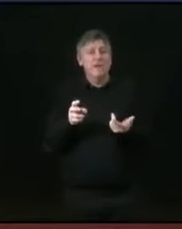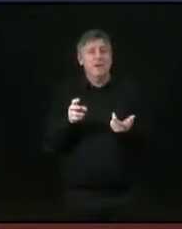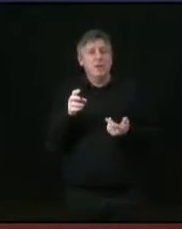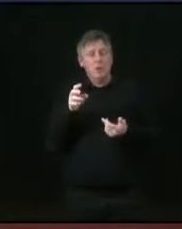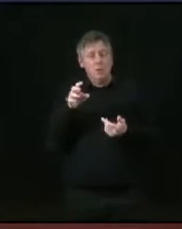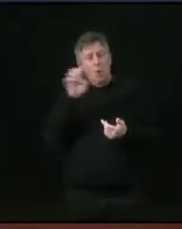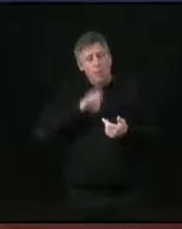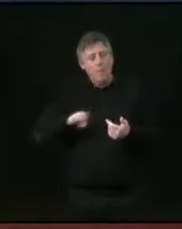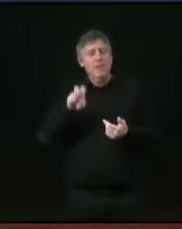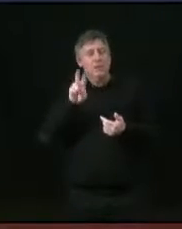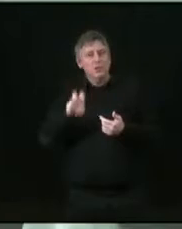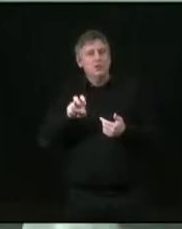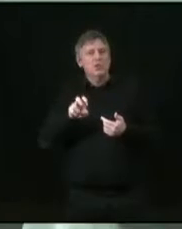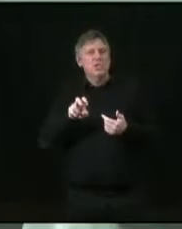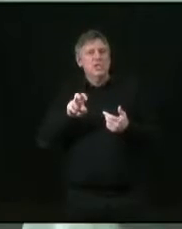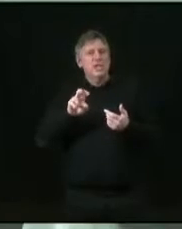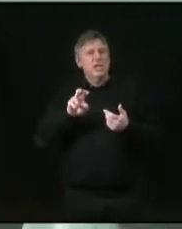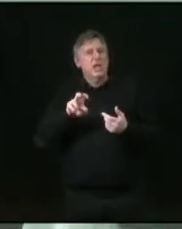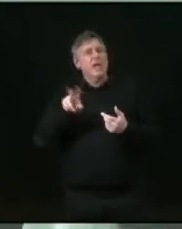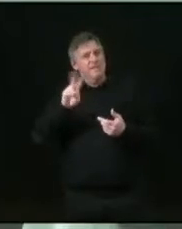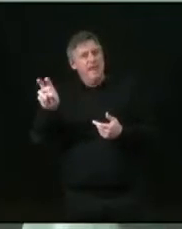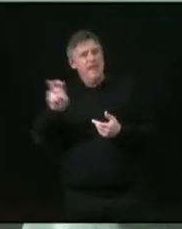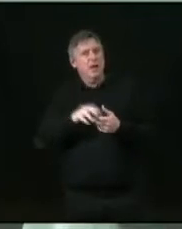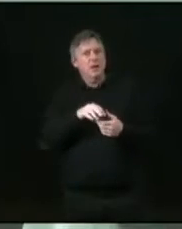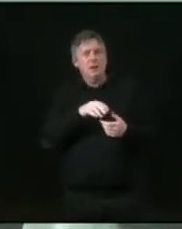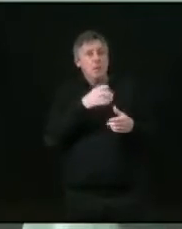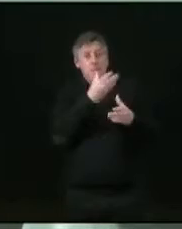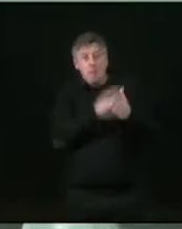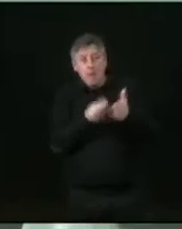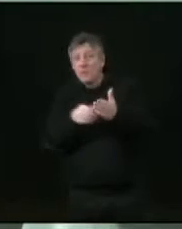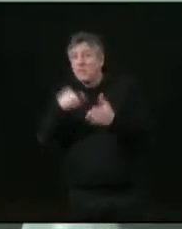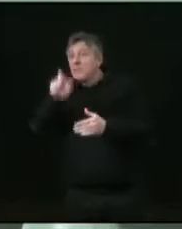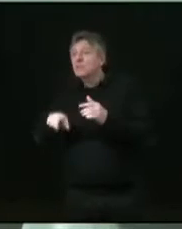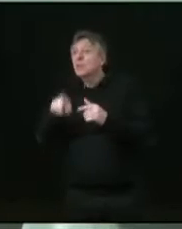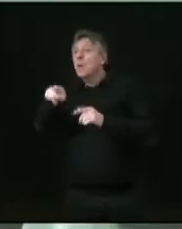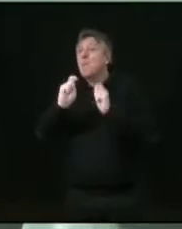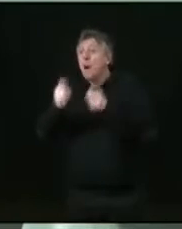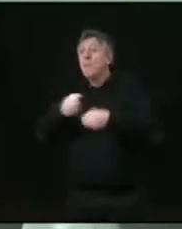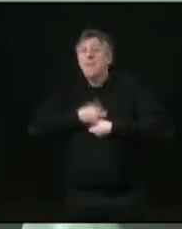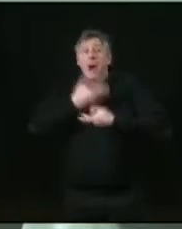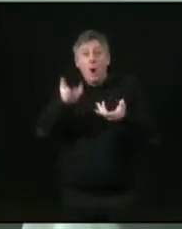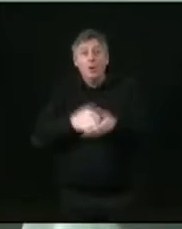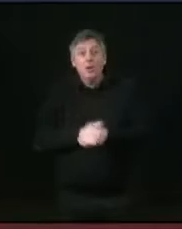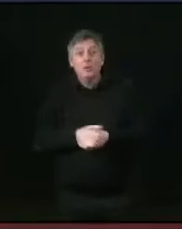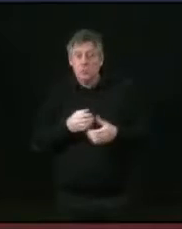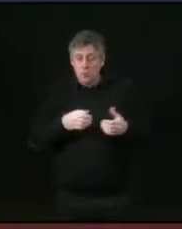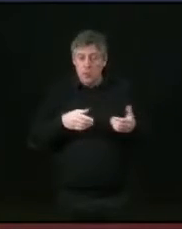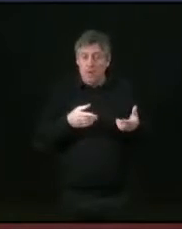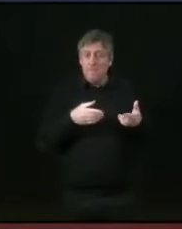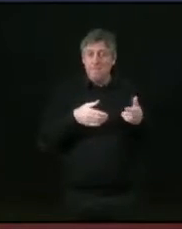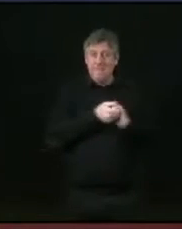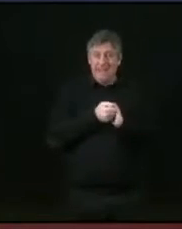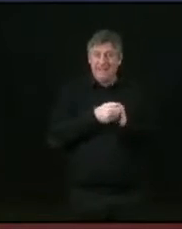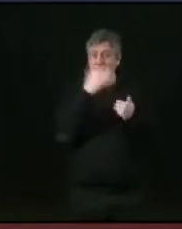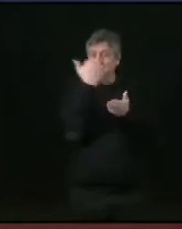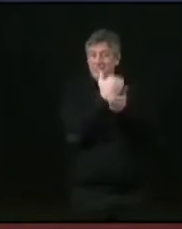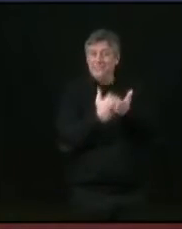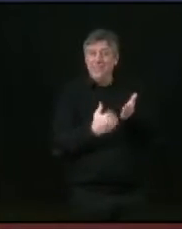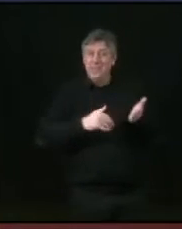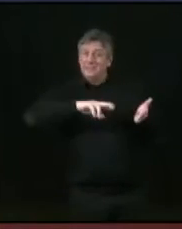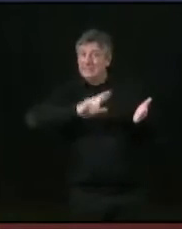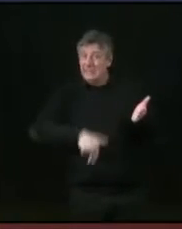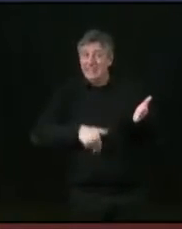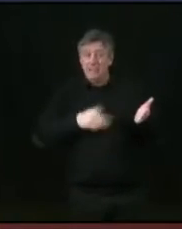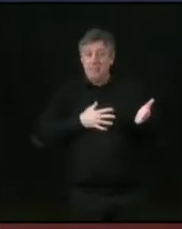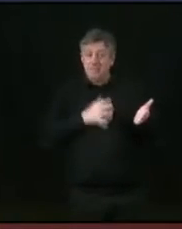qui pourra peut-être prendre la parole. Le pacte Alternatiba, nous l'avons signé parce que nous avons considéré qu'au travers de nos